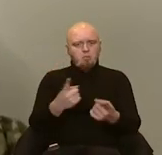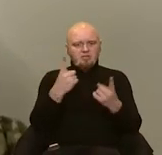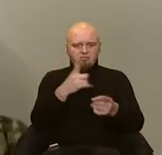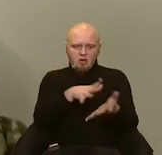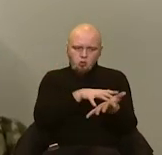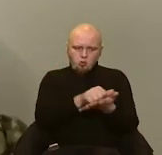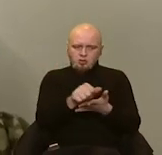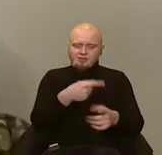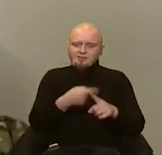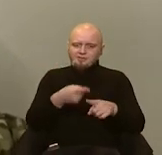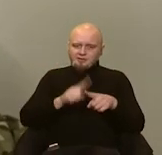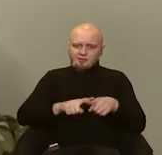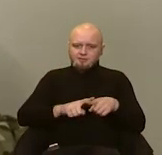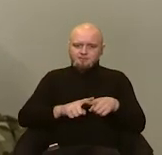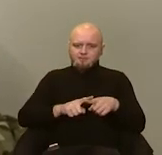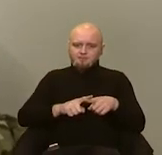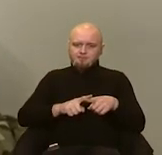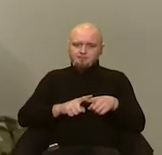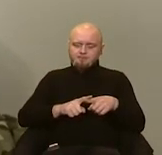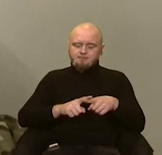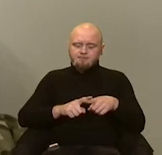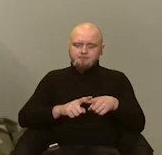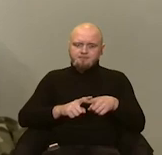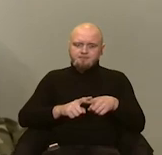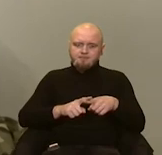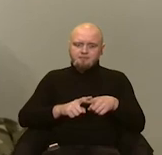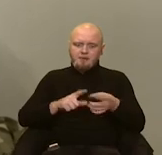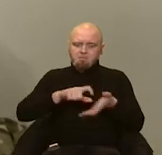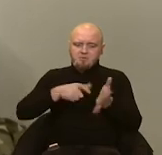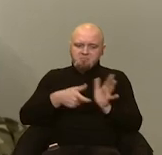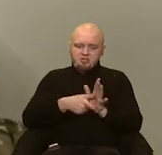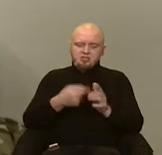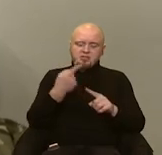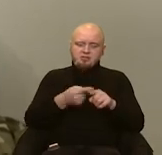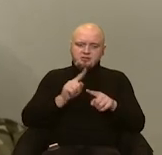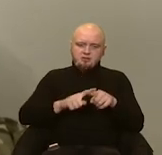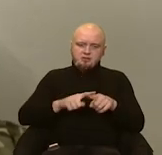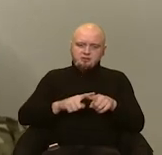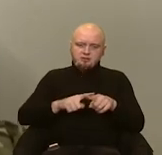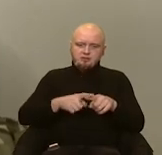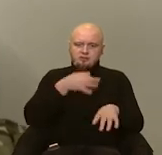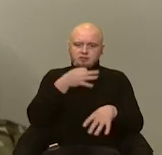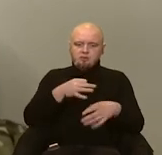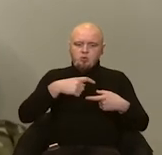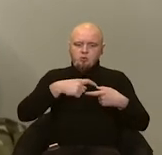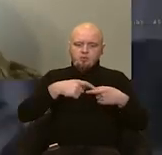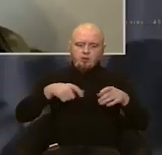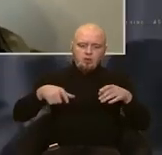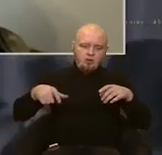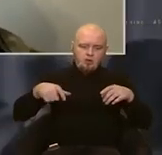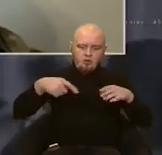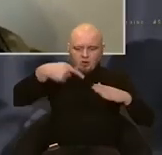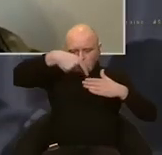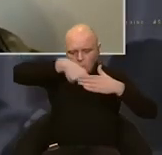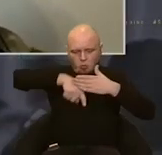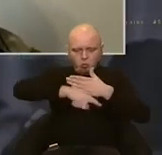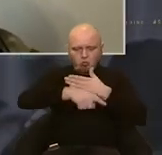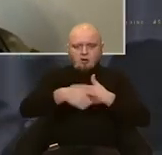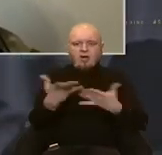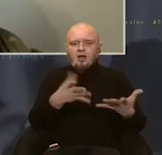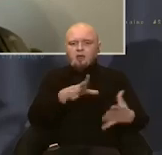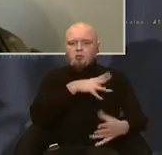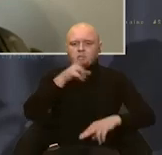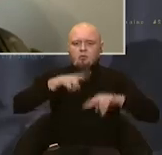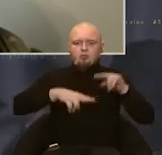руйнації тих приміщень, тих комунікацій, які були